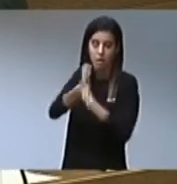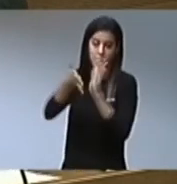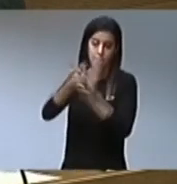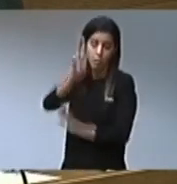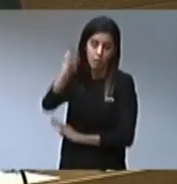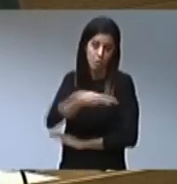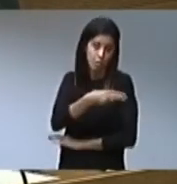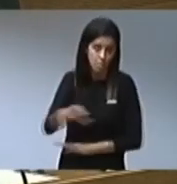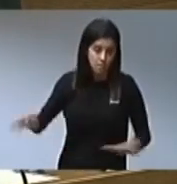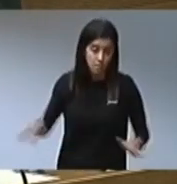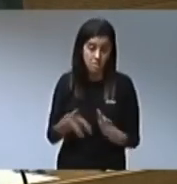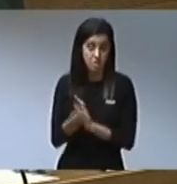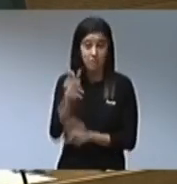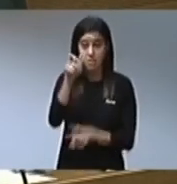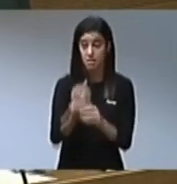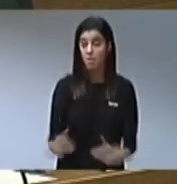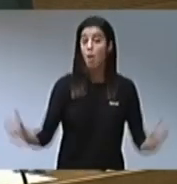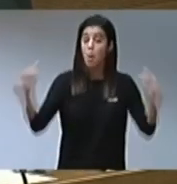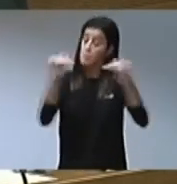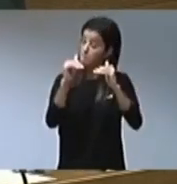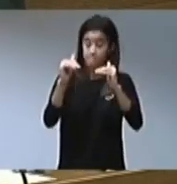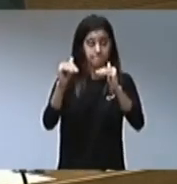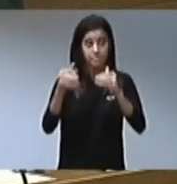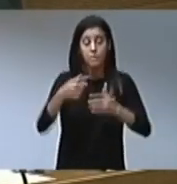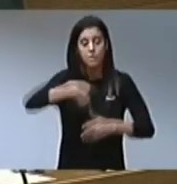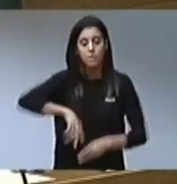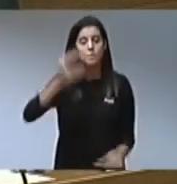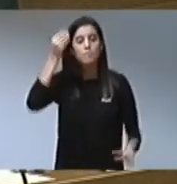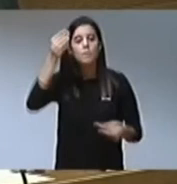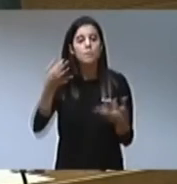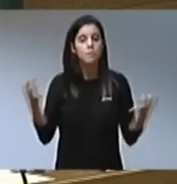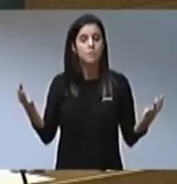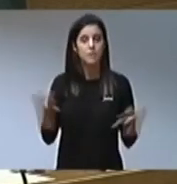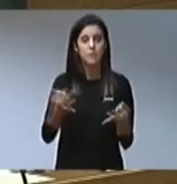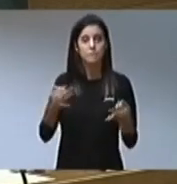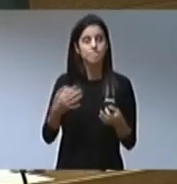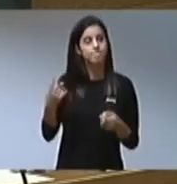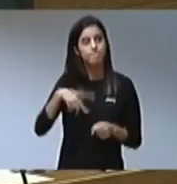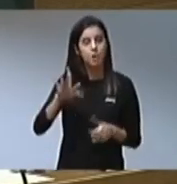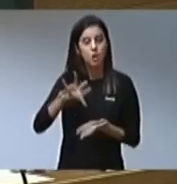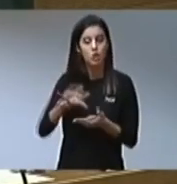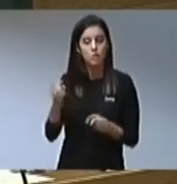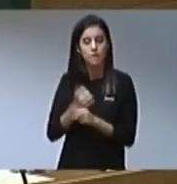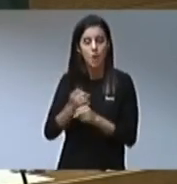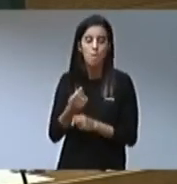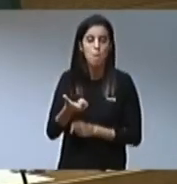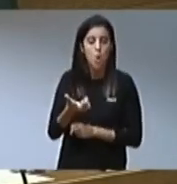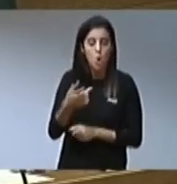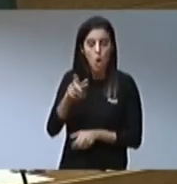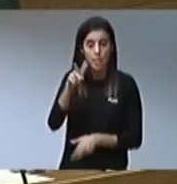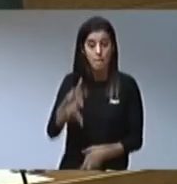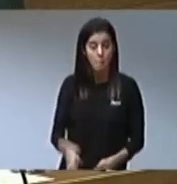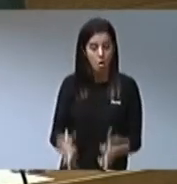totes som iguals, unes més que altres. Per això, el que pensem és que hem de fer un exercici d'higiene democràtica.